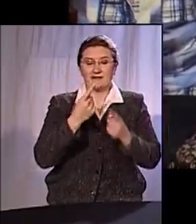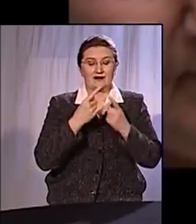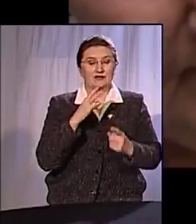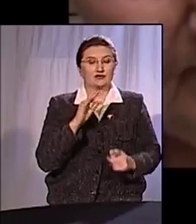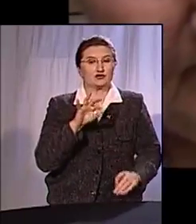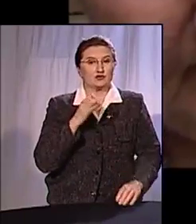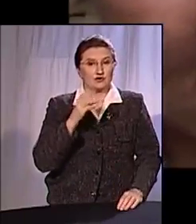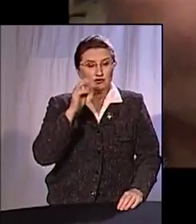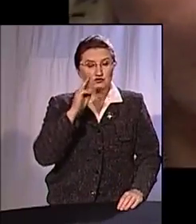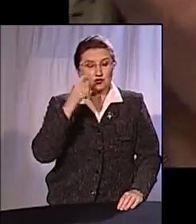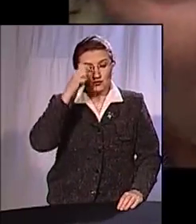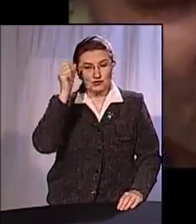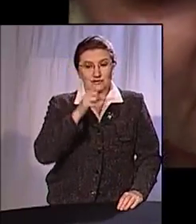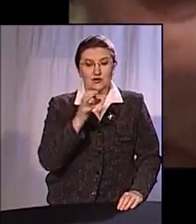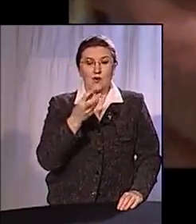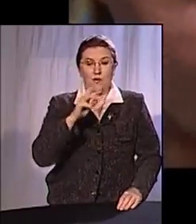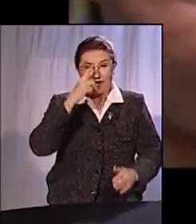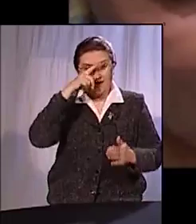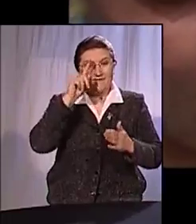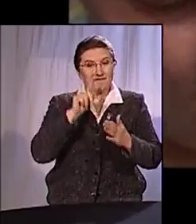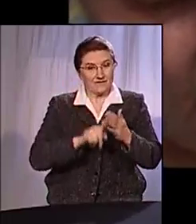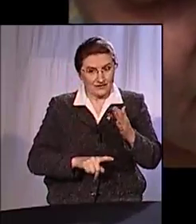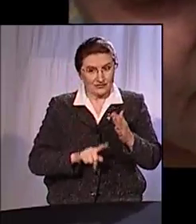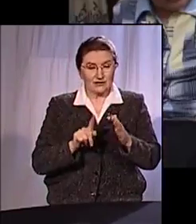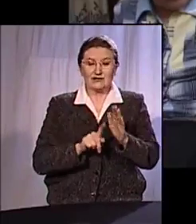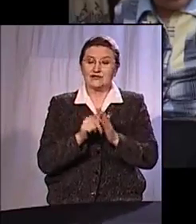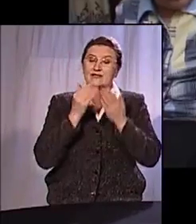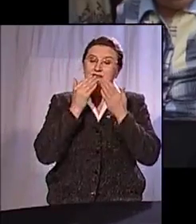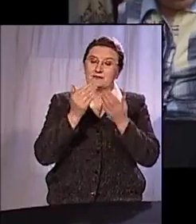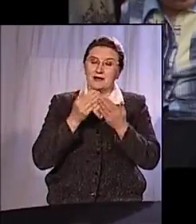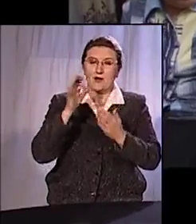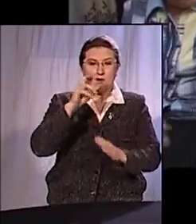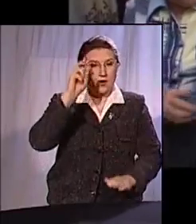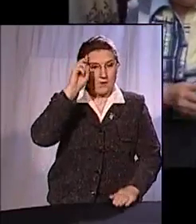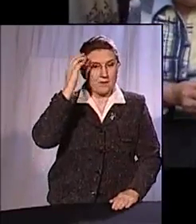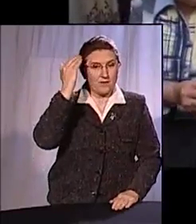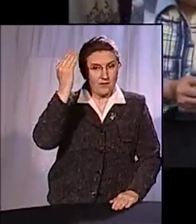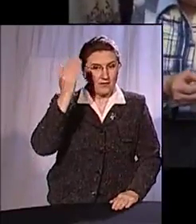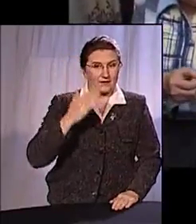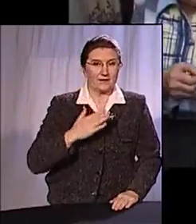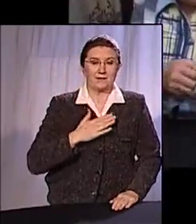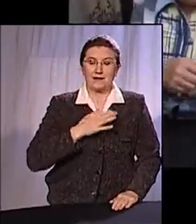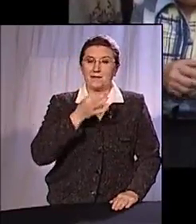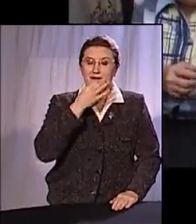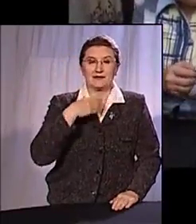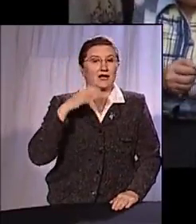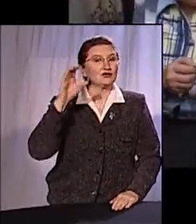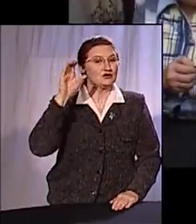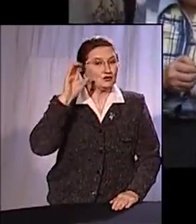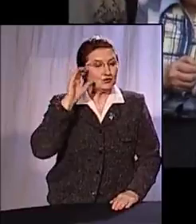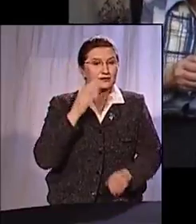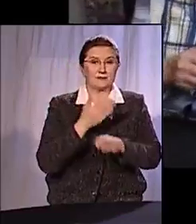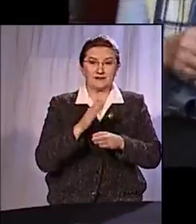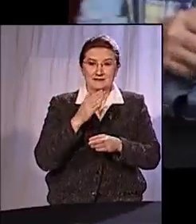Шурой. Шура узнала, что Оля верующая, и стала расспрашивать ее о Боге. Мне понравилось, я слушала. И